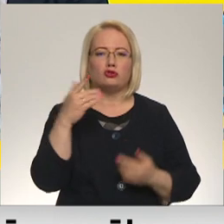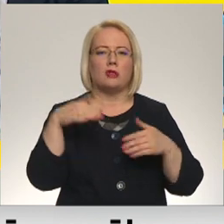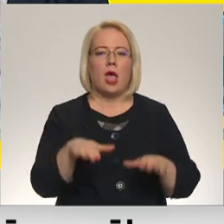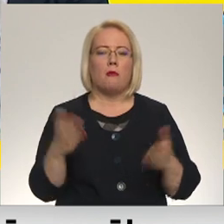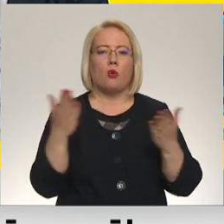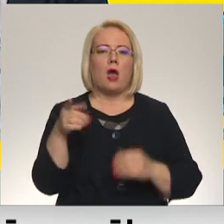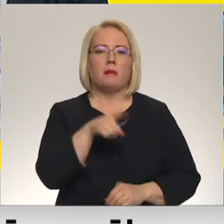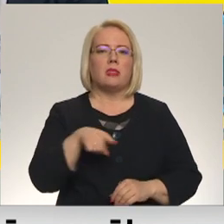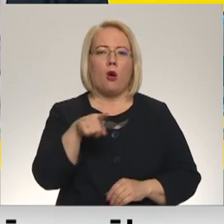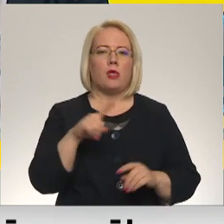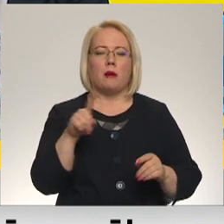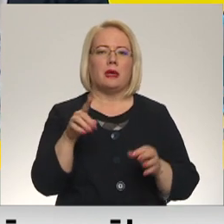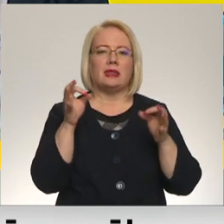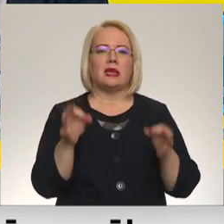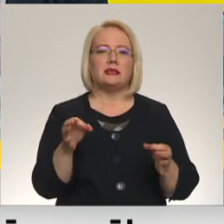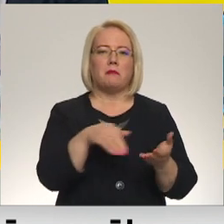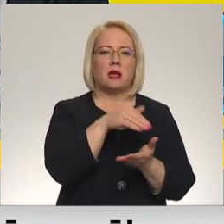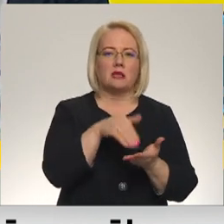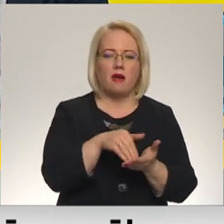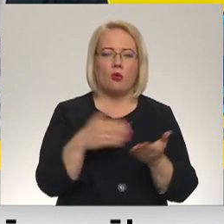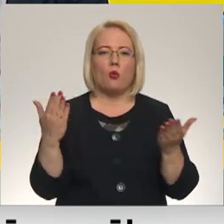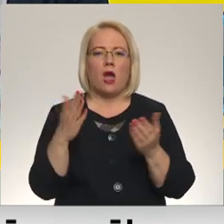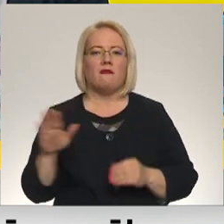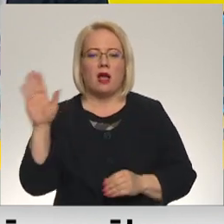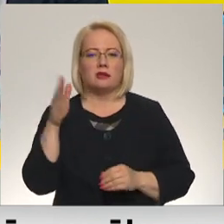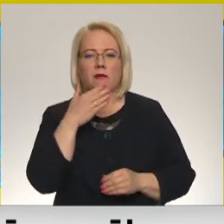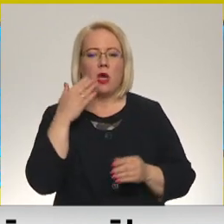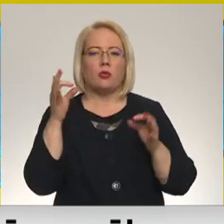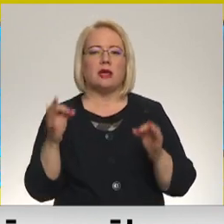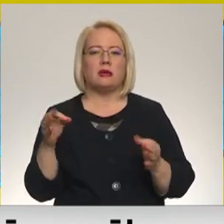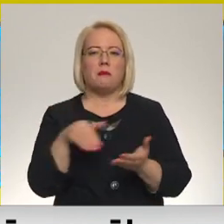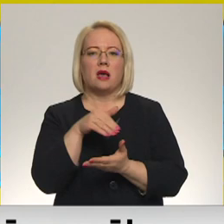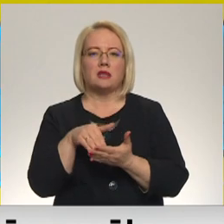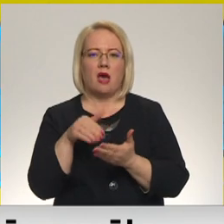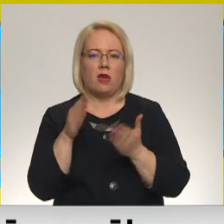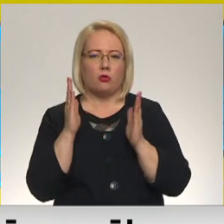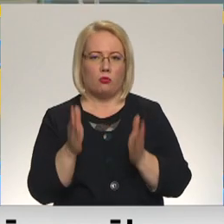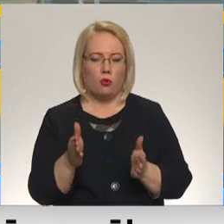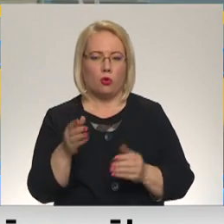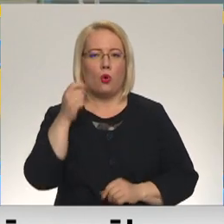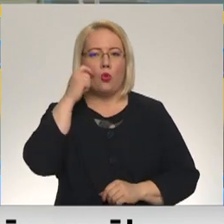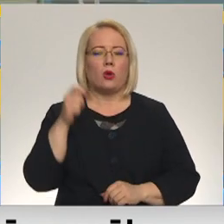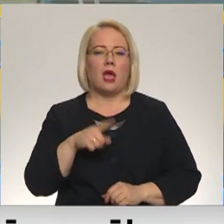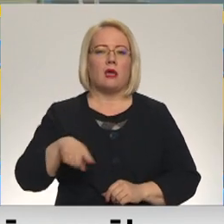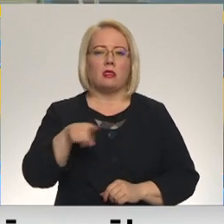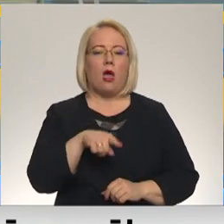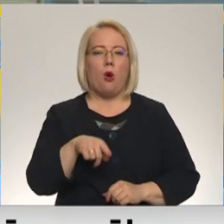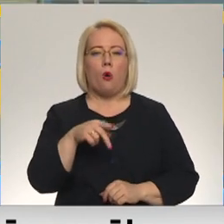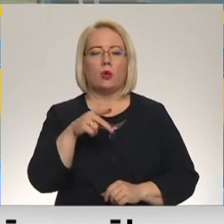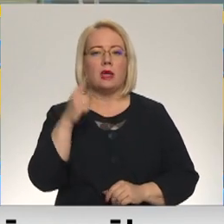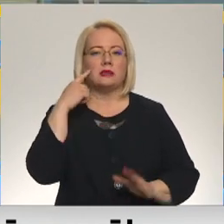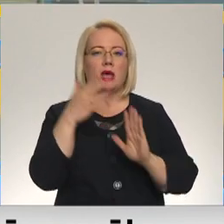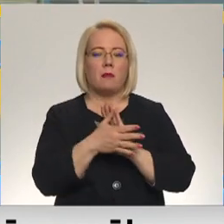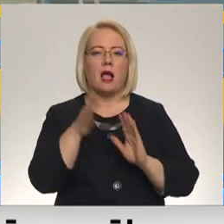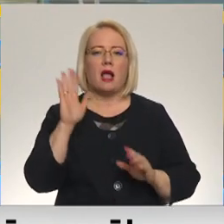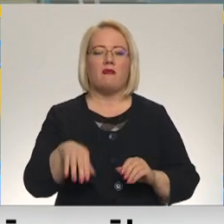vispār pastāvēt vai kurām valstīm nav tiesības pastāvēt un eksistēt. Ukraiņu tauti es sapratu, ka viņu var efektīvi apturēt